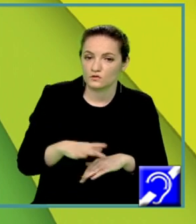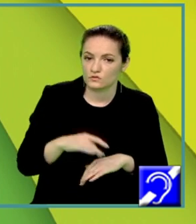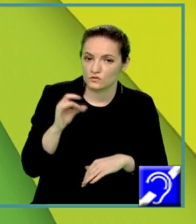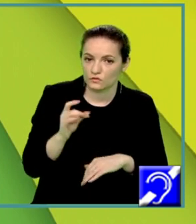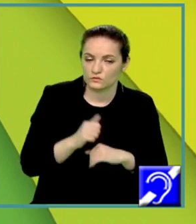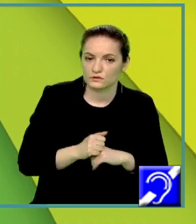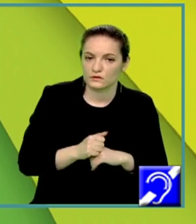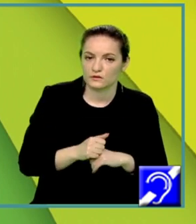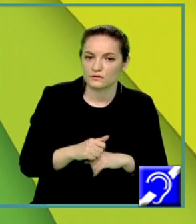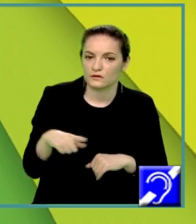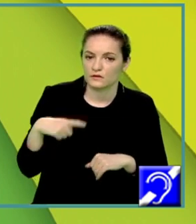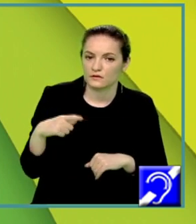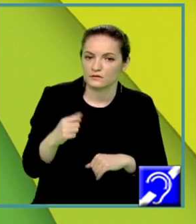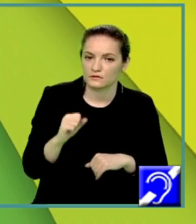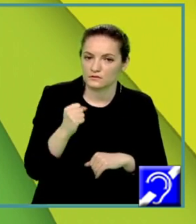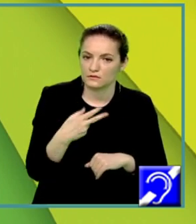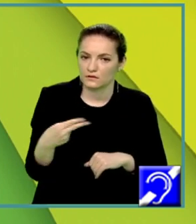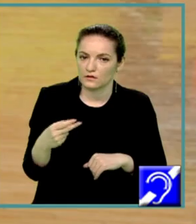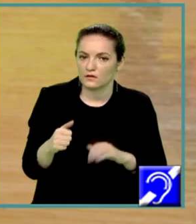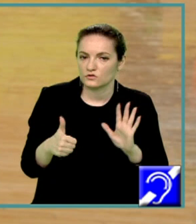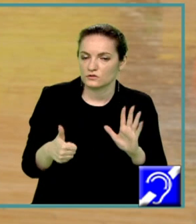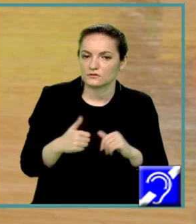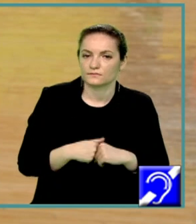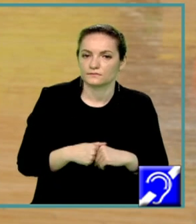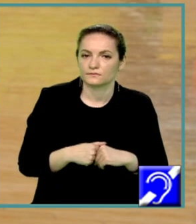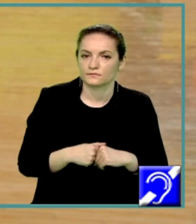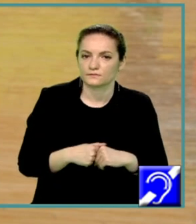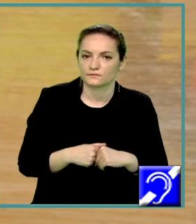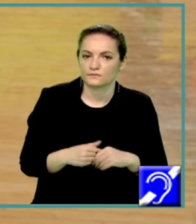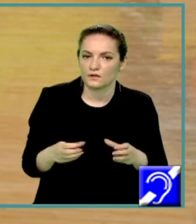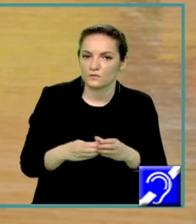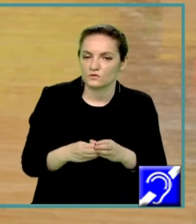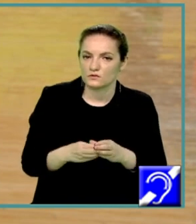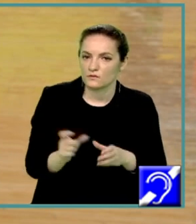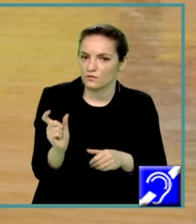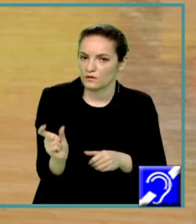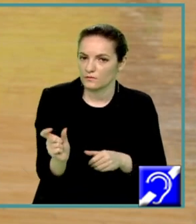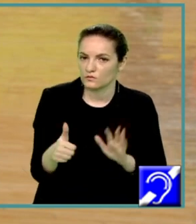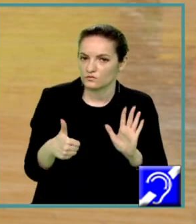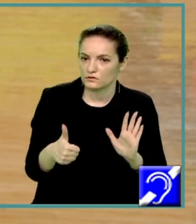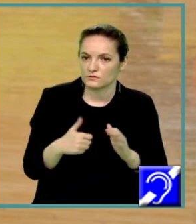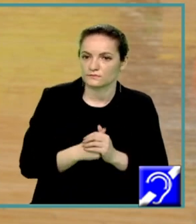soluția va fi egal cu 6, mulțimea formată din elementul 6.